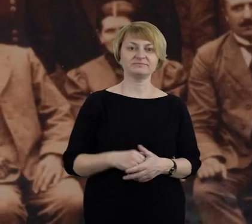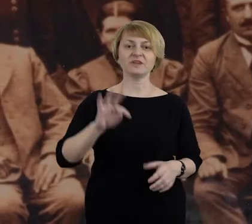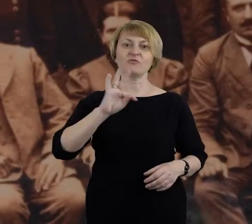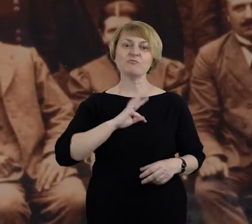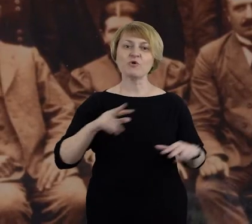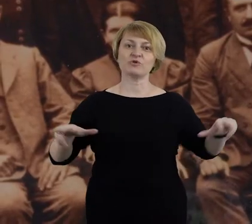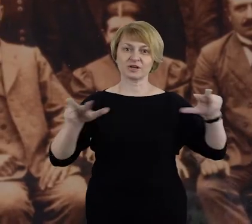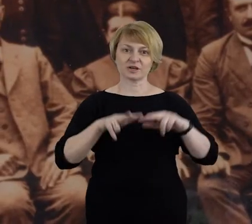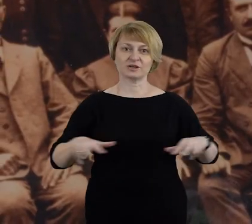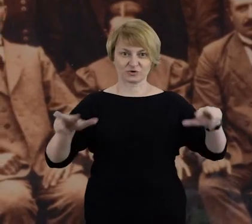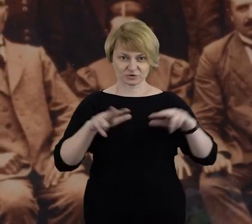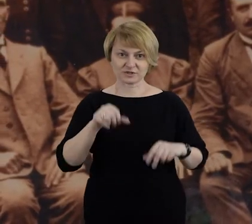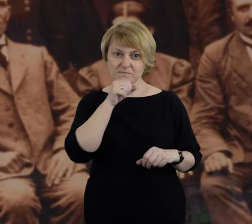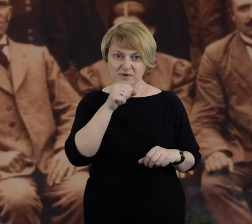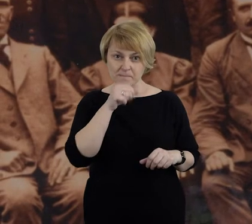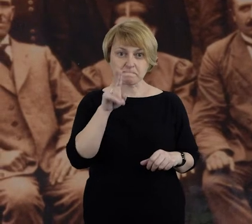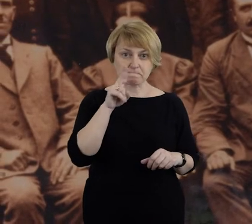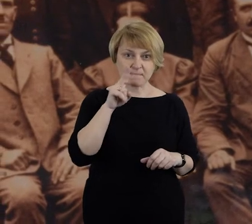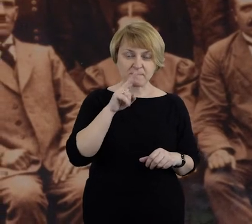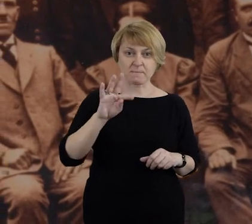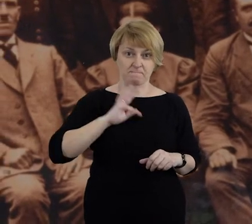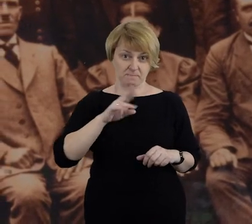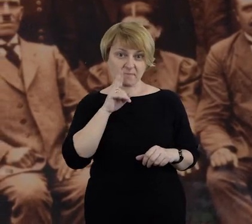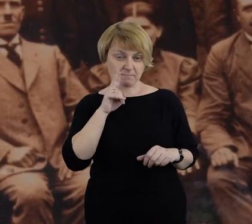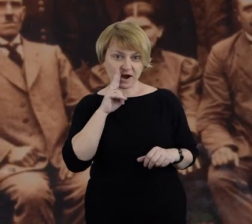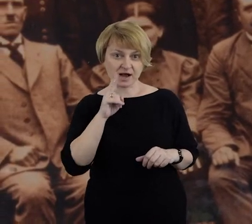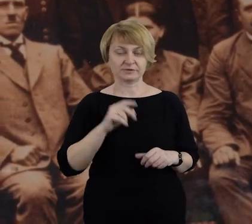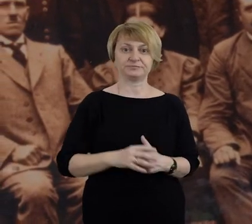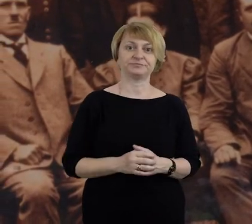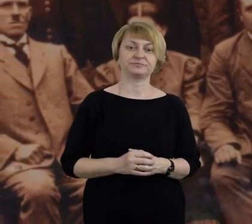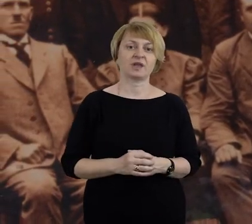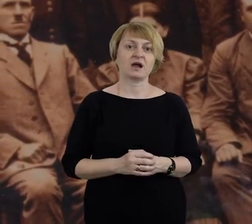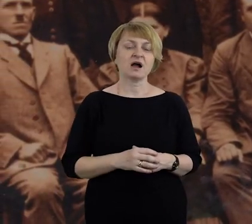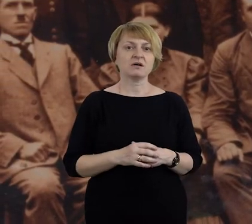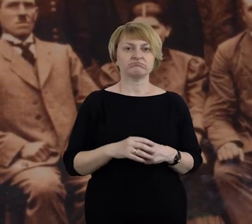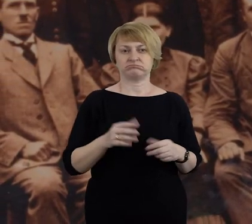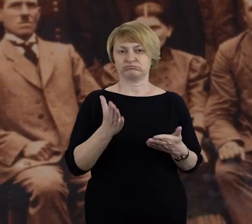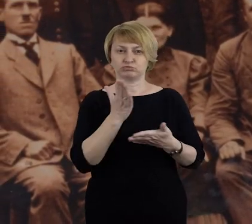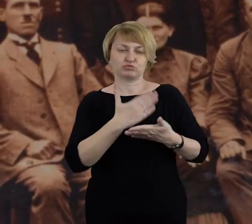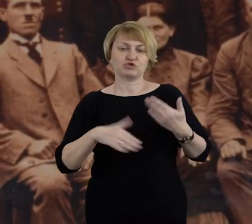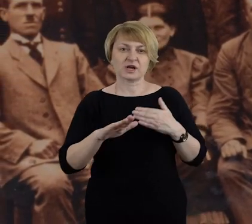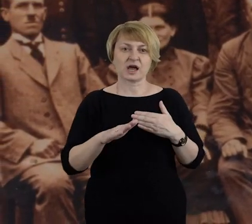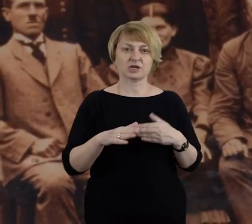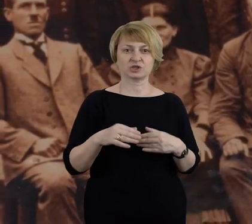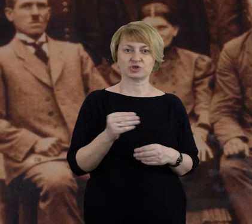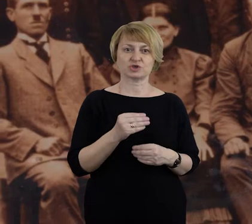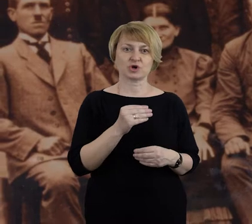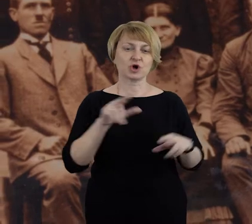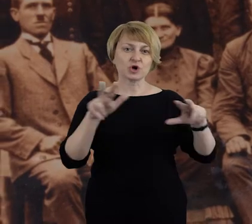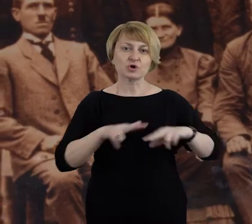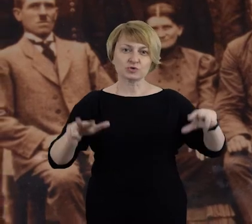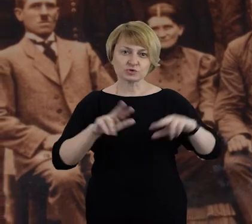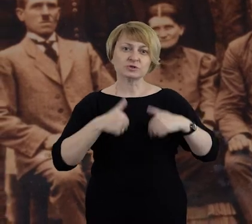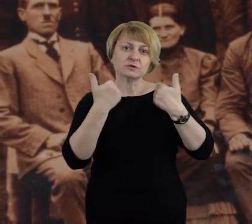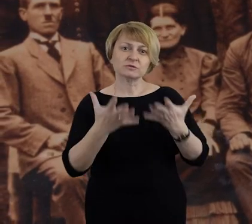rodzinie mojej babci, tzn. matki ze strony mamy i dziadka, znaczna część poświęciła swoje